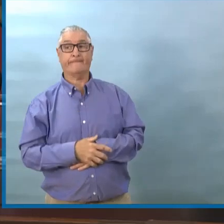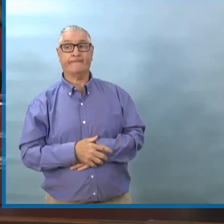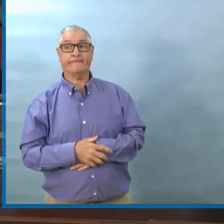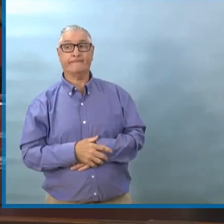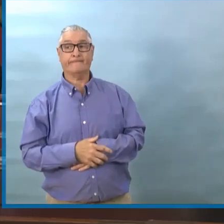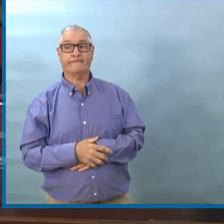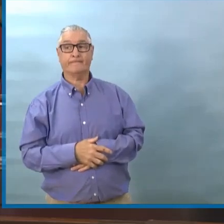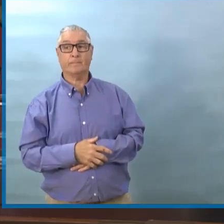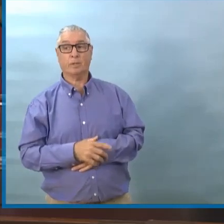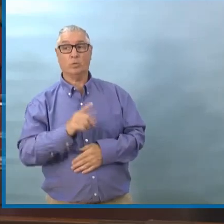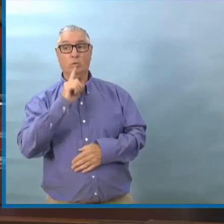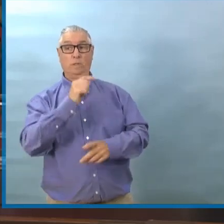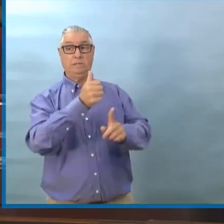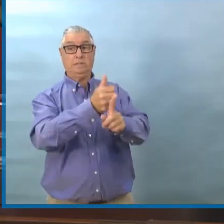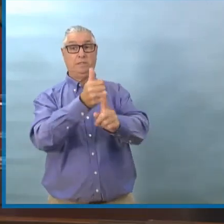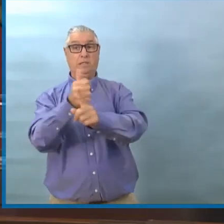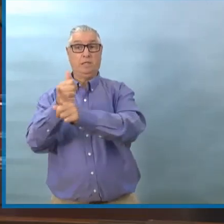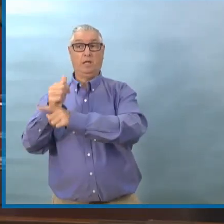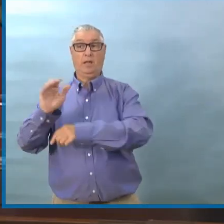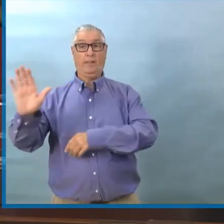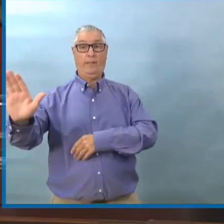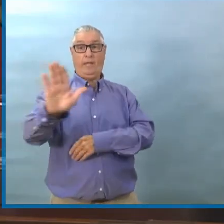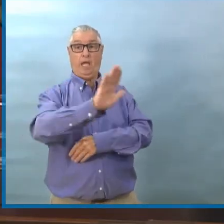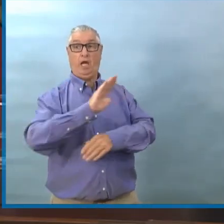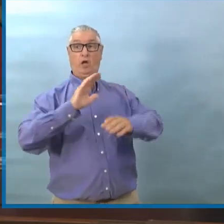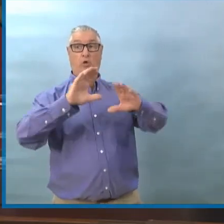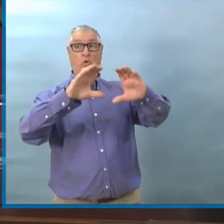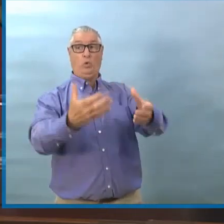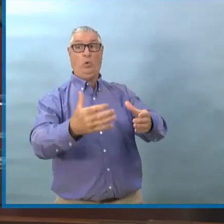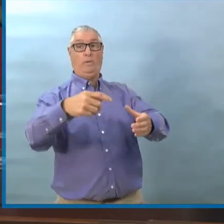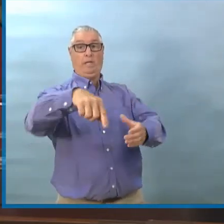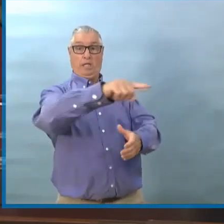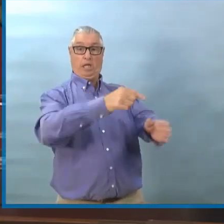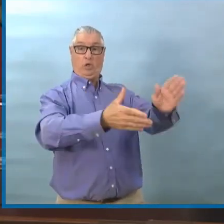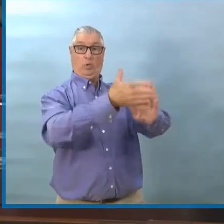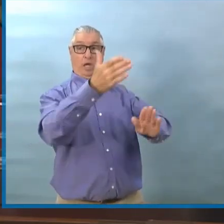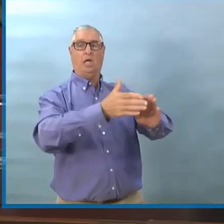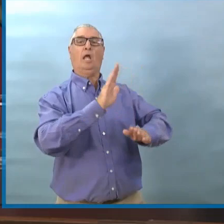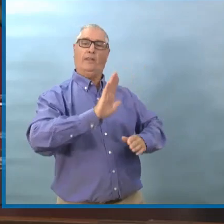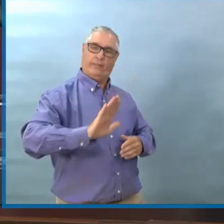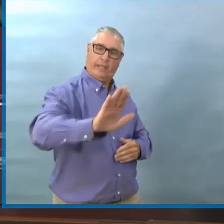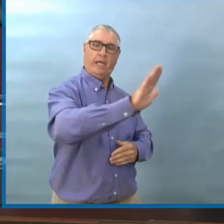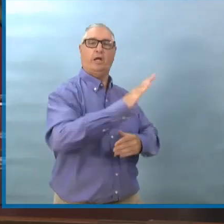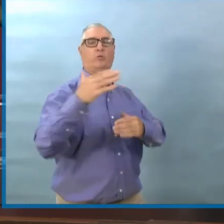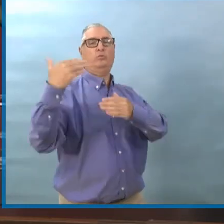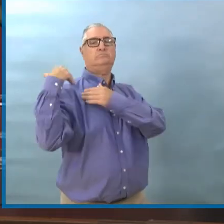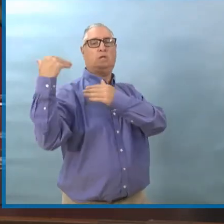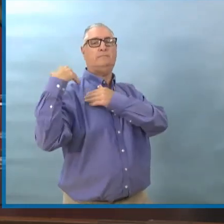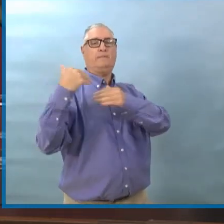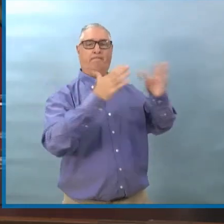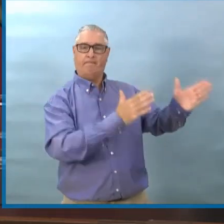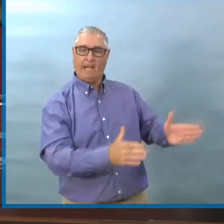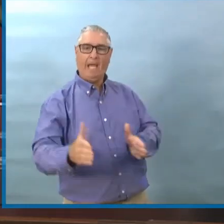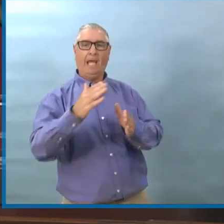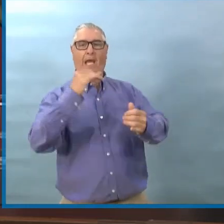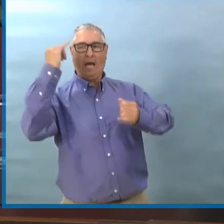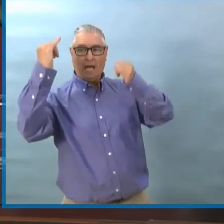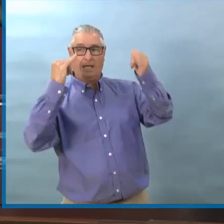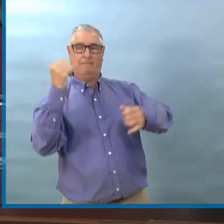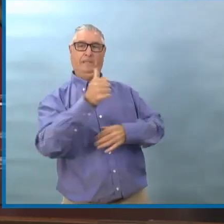on a mis le fardeau sur les exploitants. Si vous allez exploiter ou organiser une grande